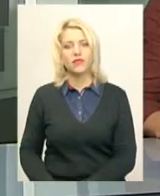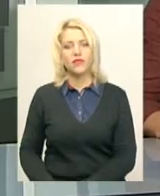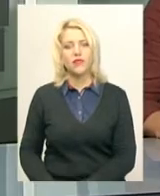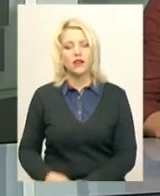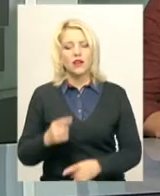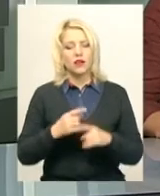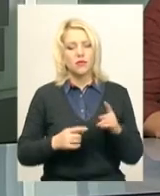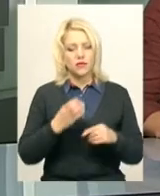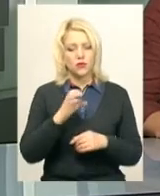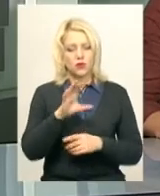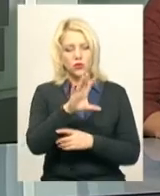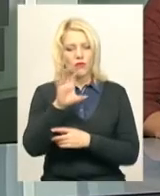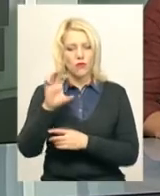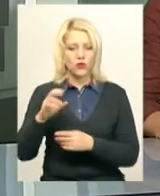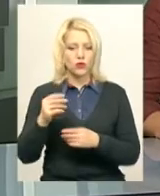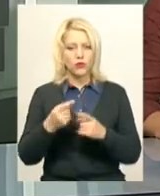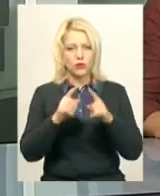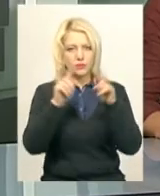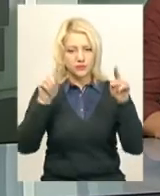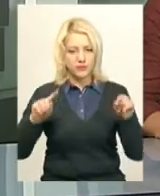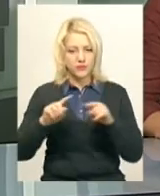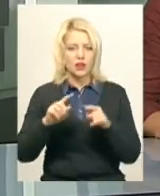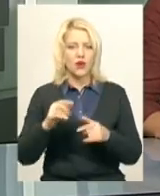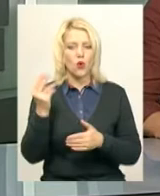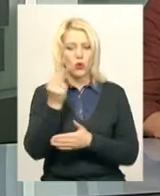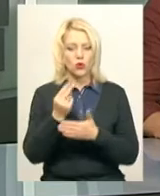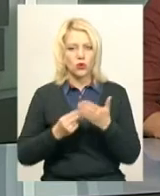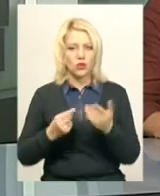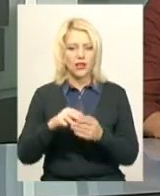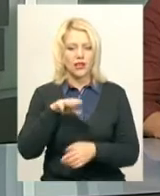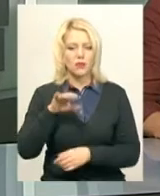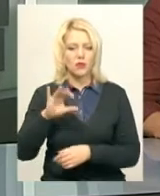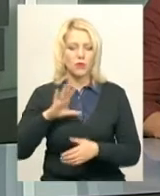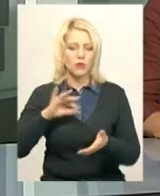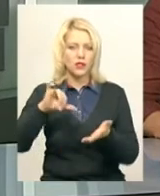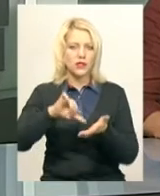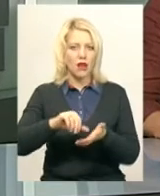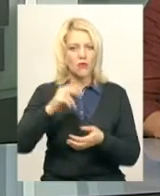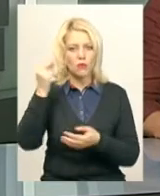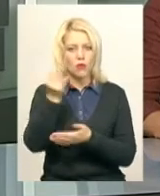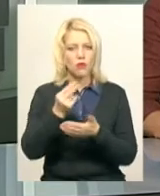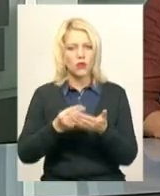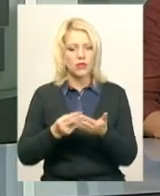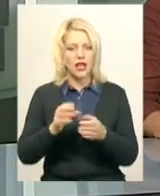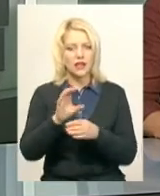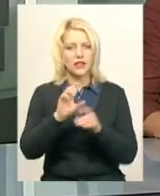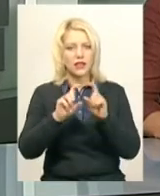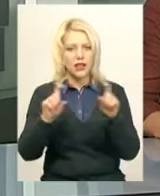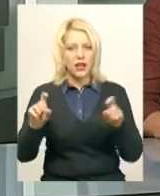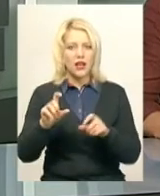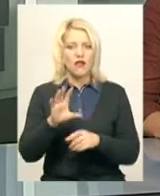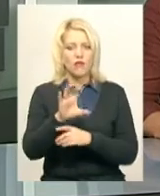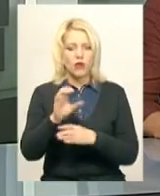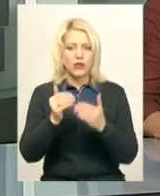Півсотні світлин фотохудожника Олександра Тримашенка представили у Хмельницькому музеї студії фотомистецтва. Експозиція – це